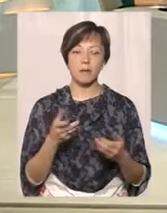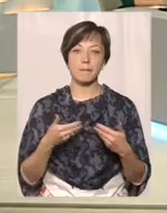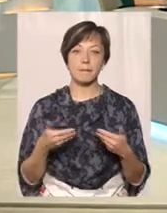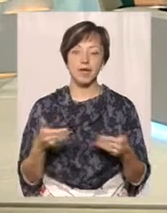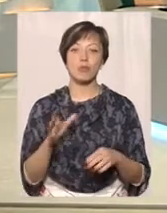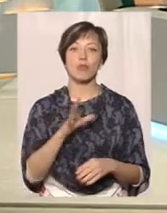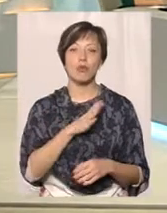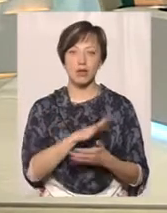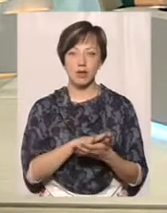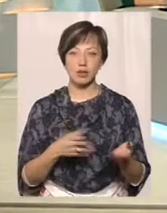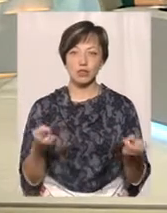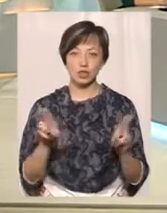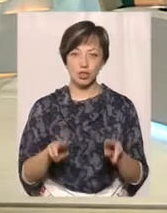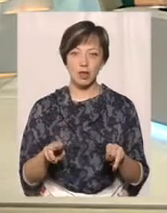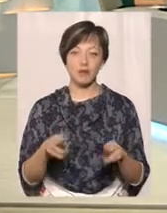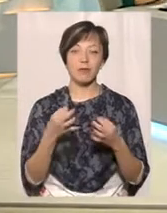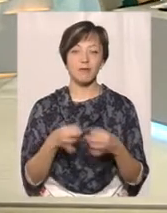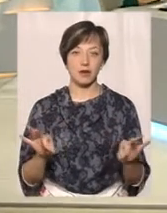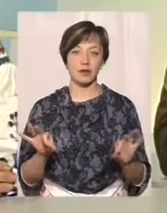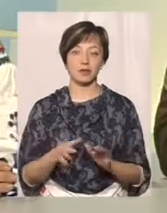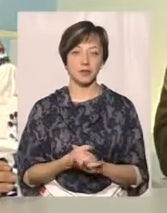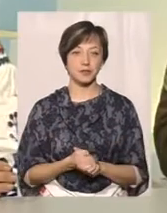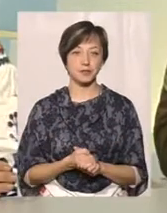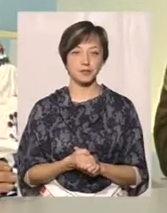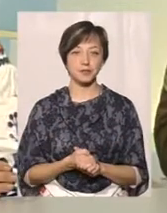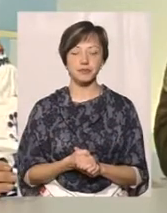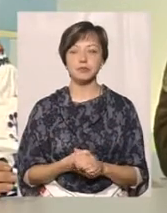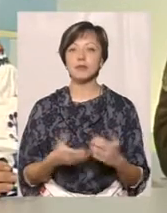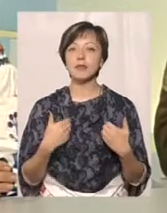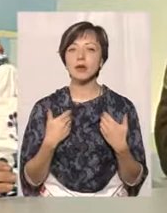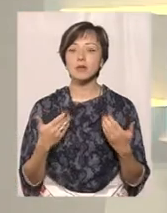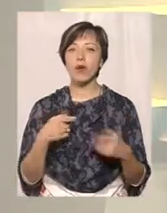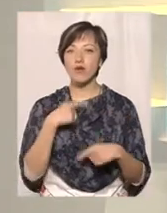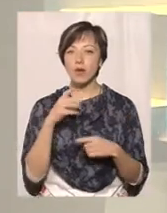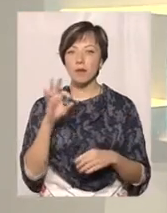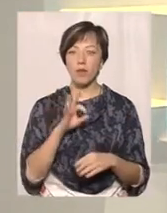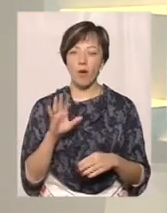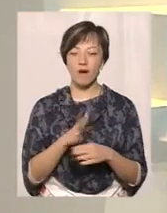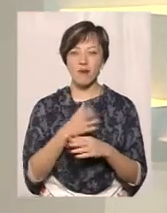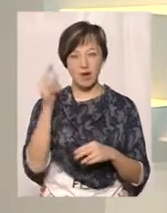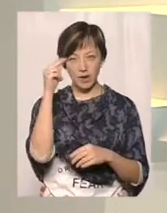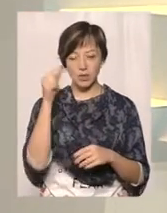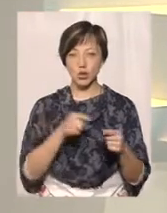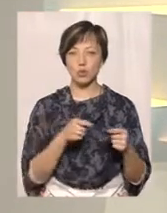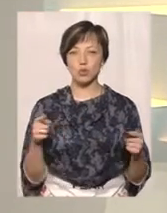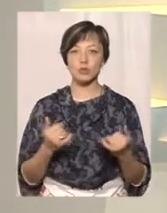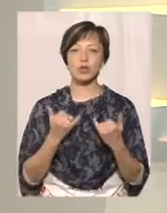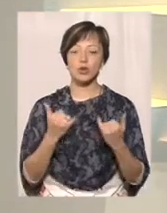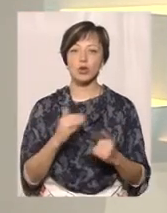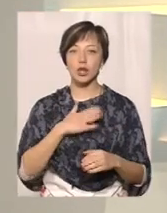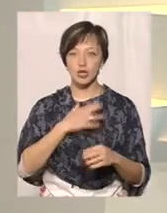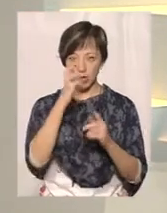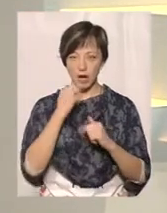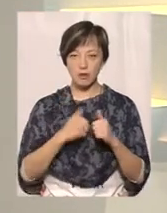були і залишалися вільними. Пане Віталію, ми говорили про кваліфікаційний курс, а от задля того, щоб наша країна